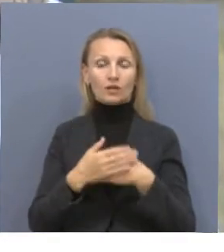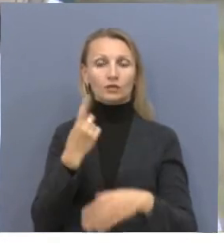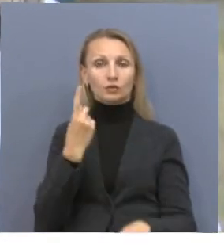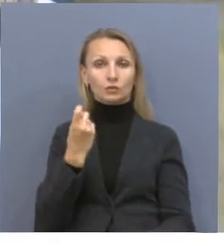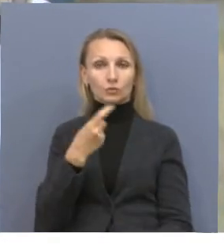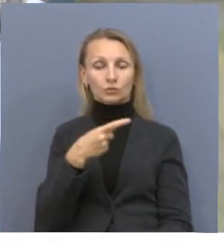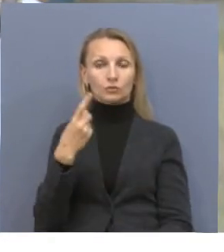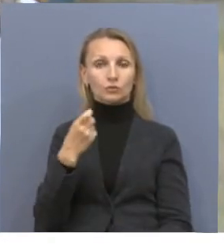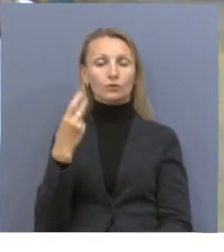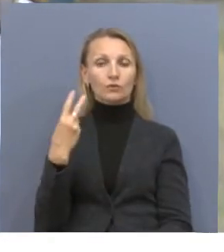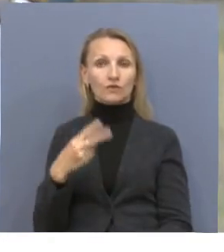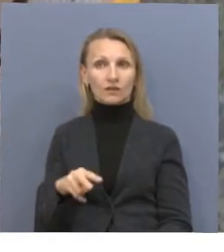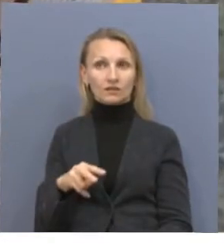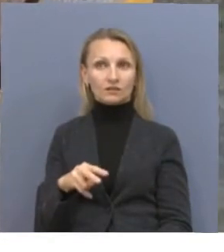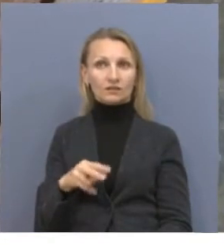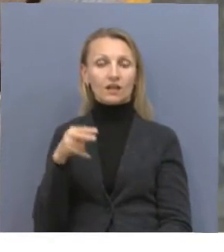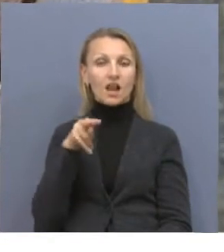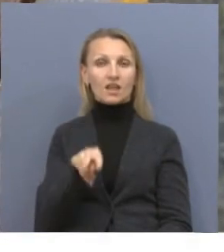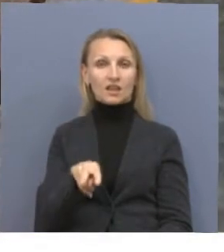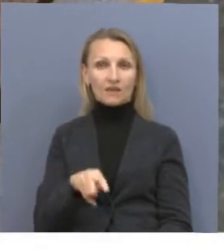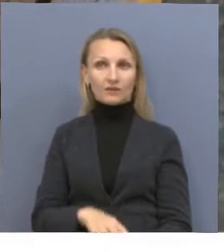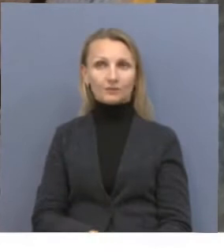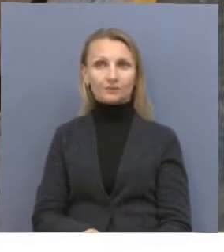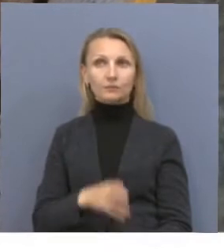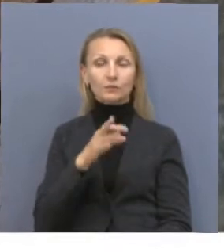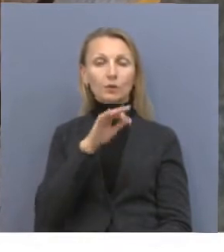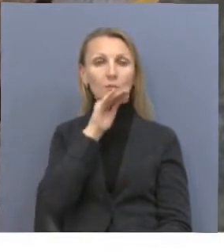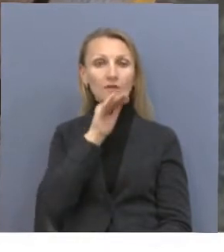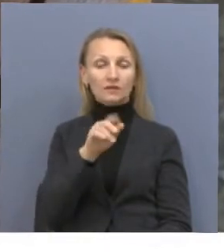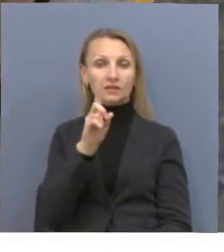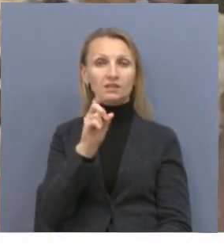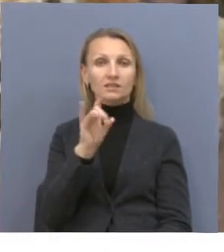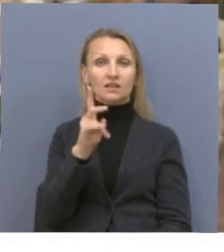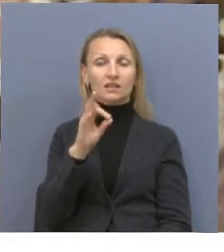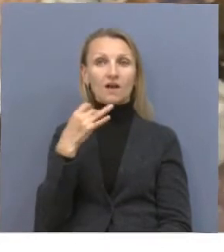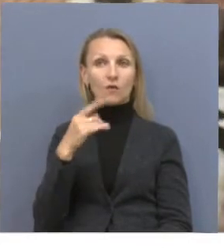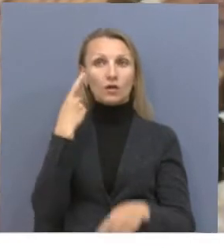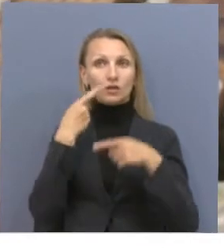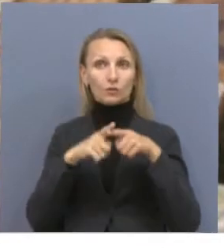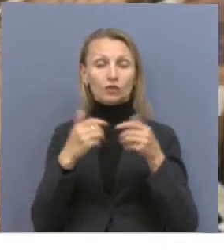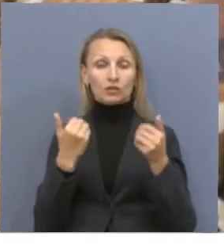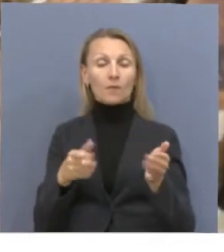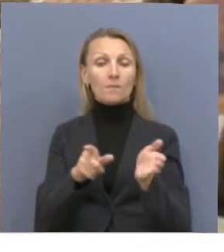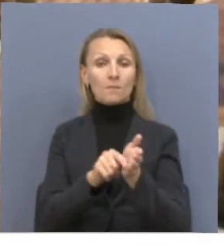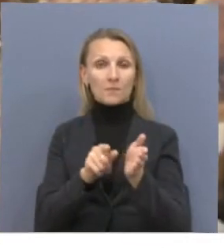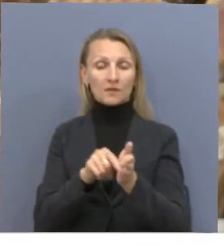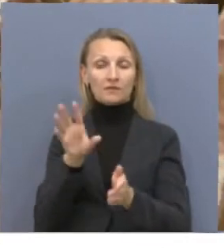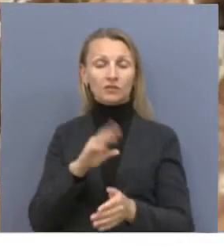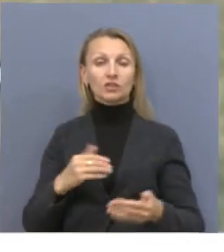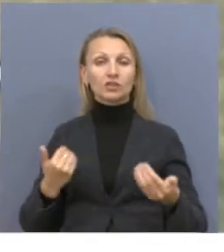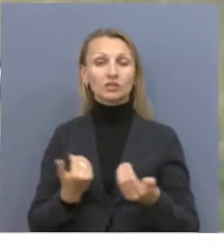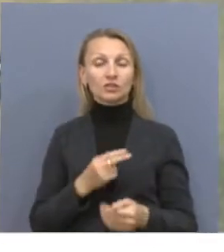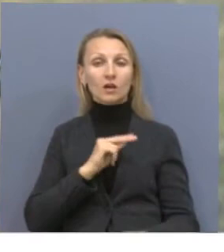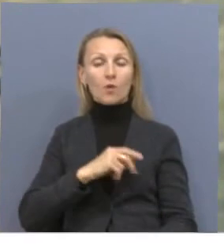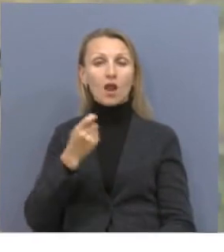-120 примерно. Литров. Виктор по профессии зерновой технолог. Сейчас на пенсии. На протяжении всей жизни трудился на